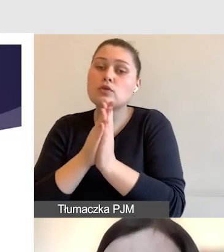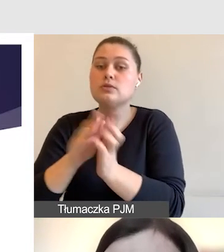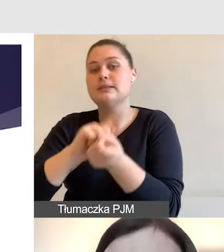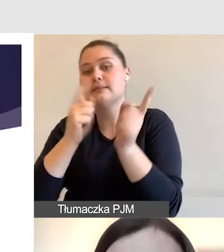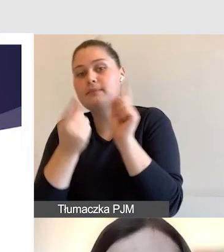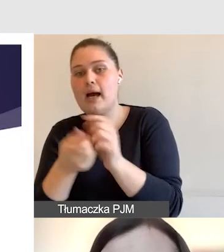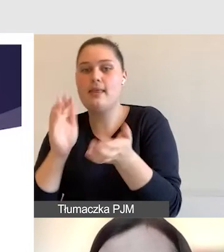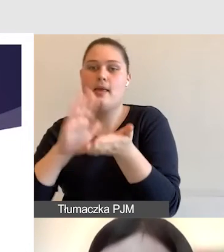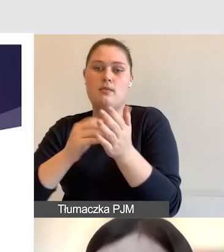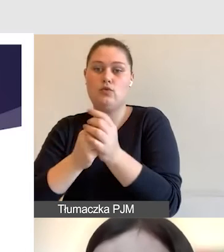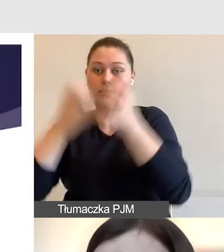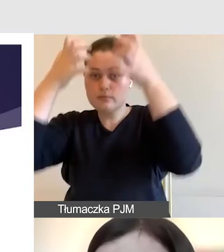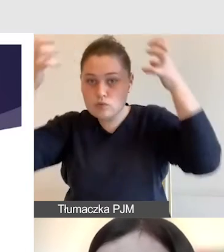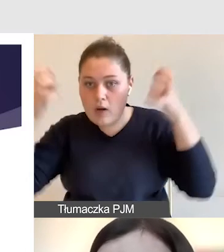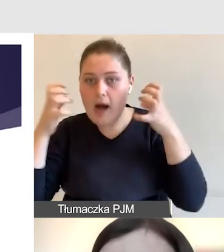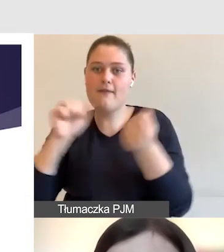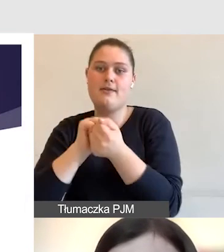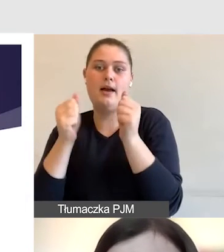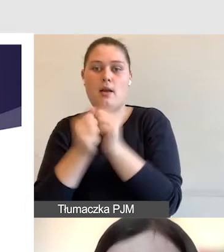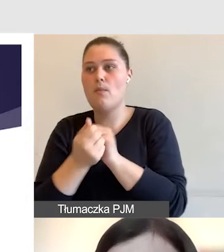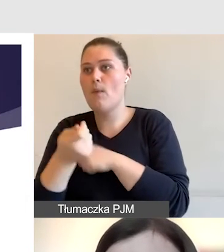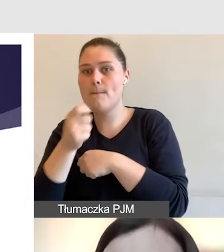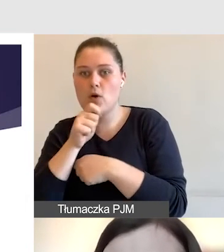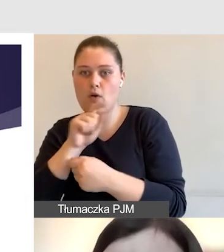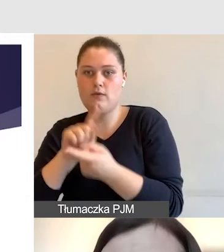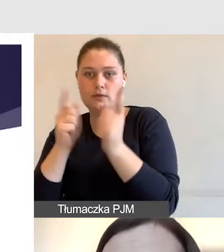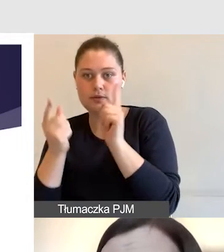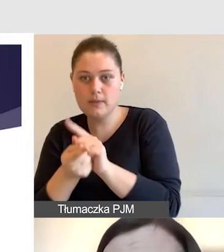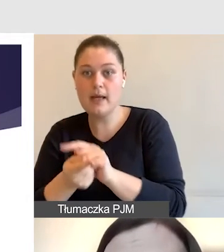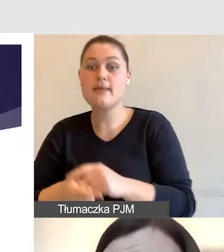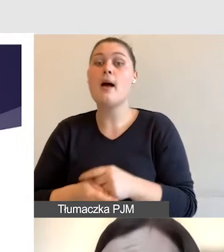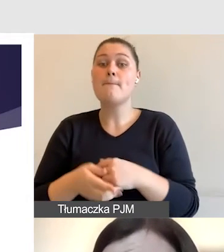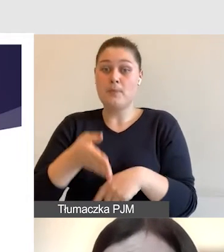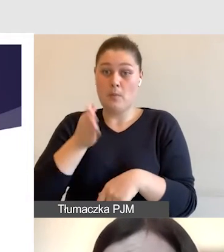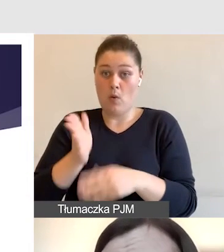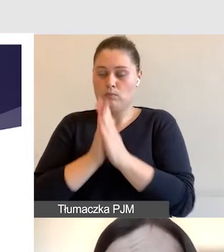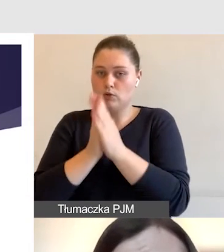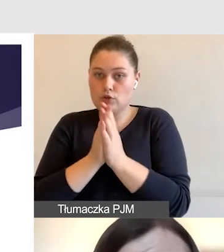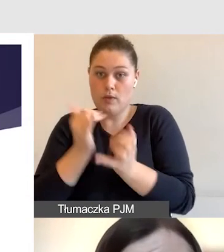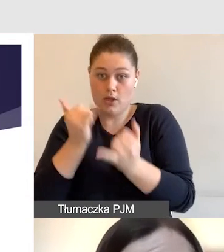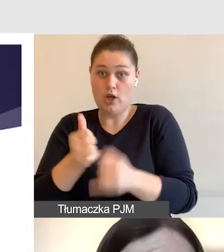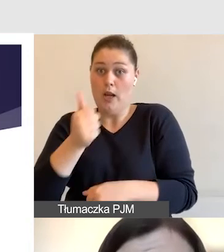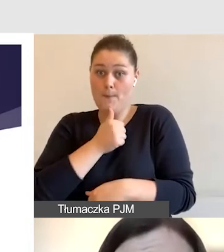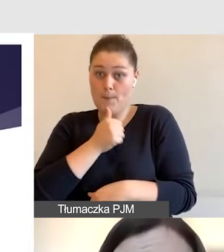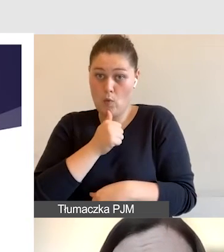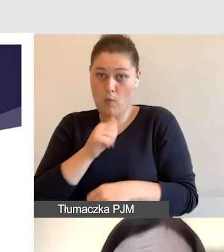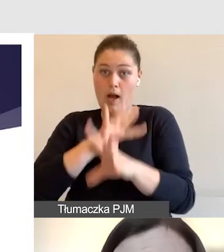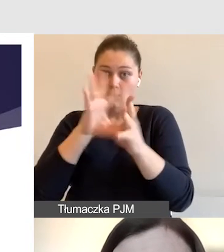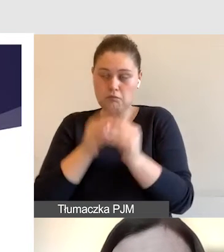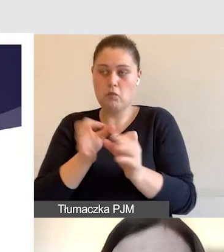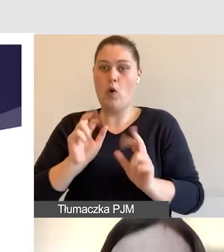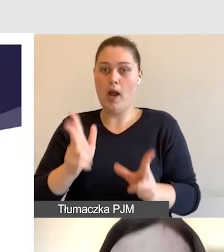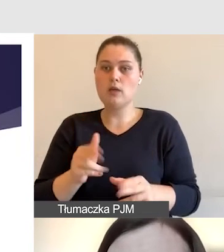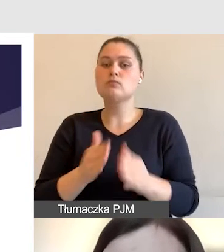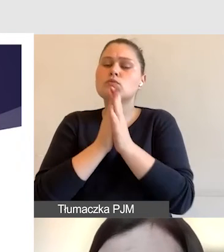webinarium korzystali dokładnie z tego samego sprzętu, co na próbie. Ta próba jest bardzo ważna. Często okazuje się,